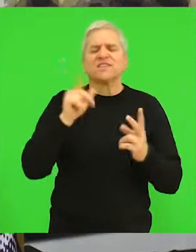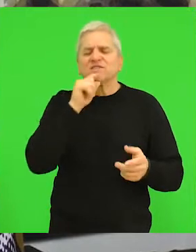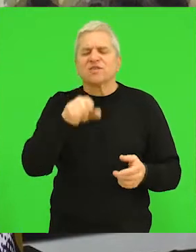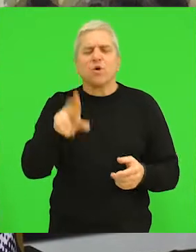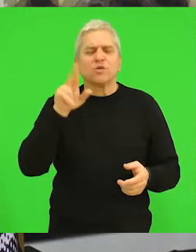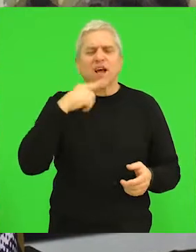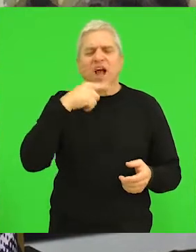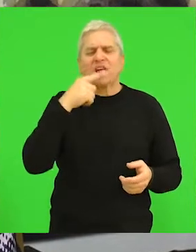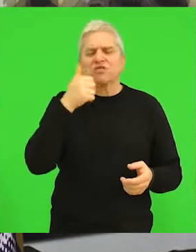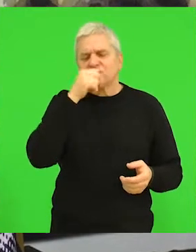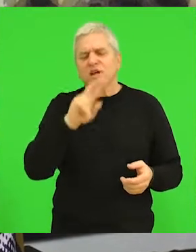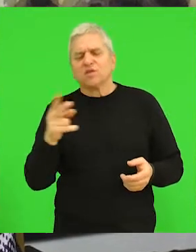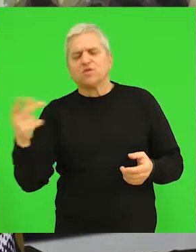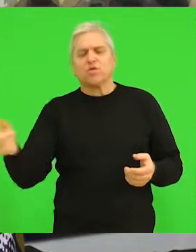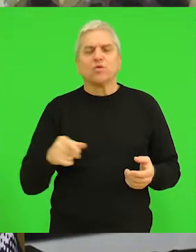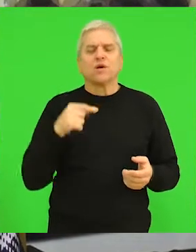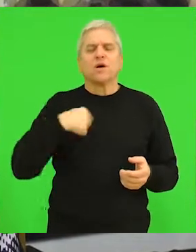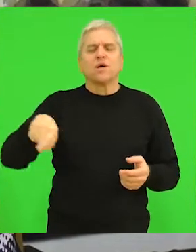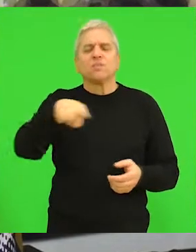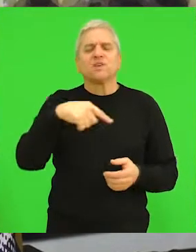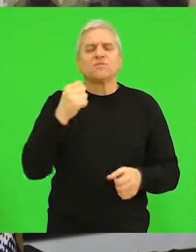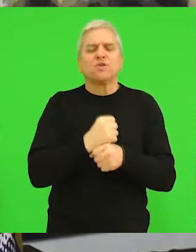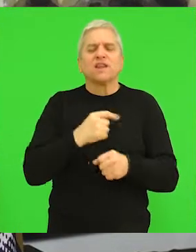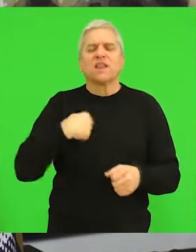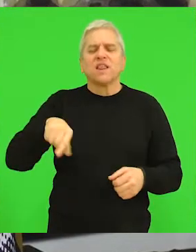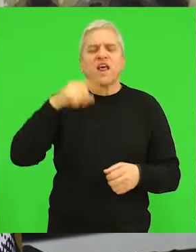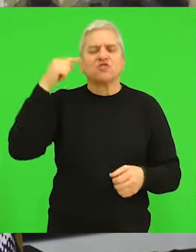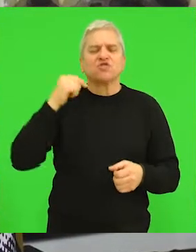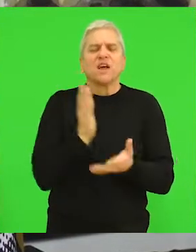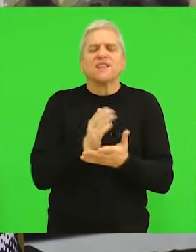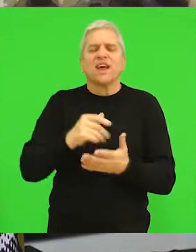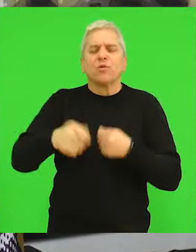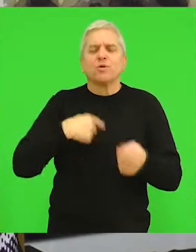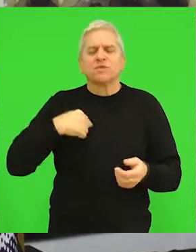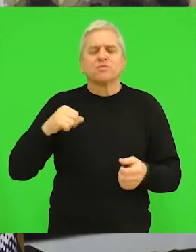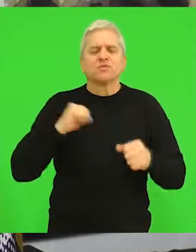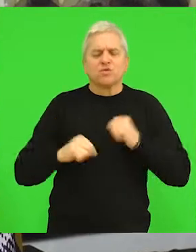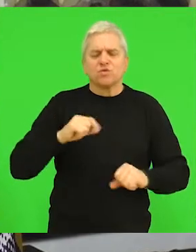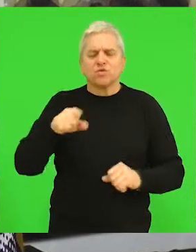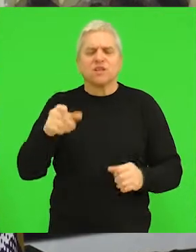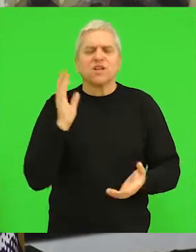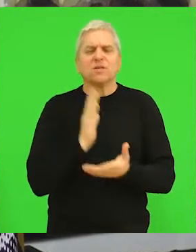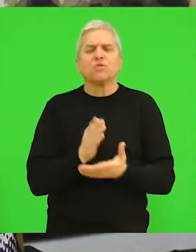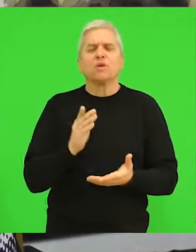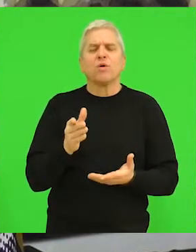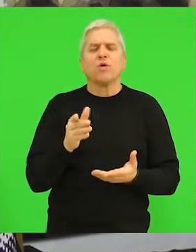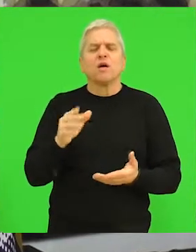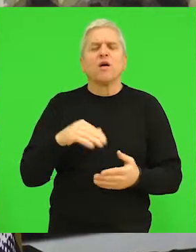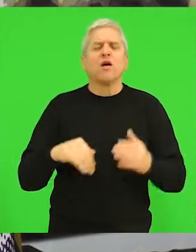imati pravo da kažu šta i kako. Mi smo uradili naš deo posla, smatramo da smo go uradili. Trudili smo se da budemo